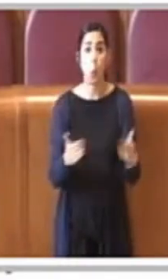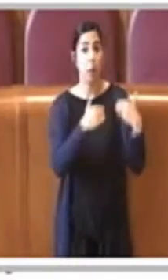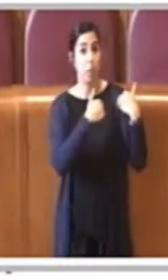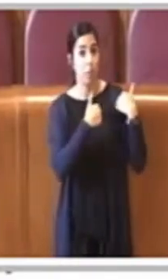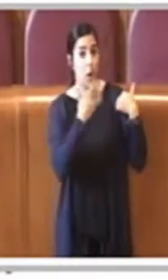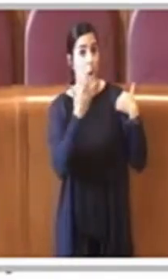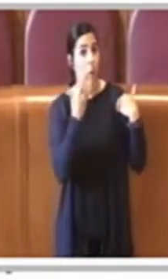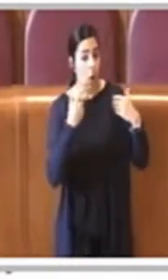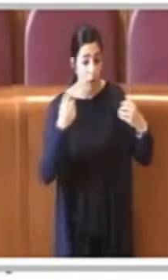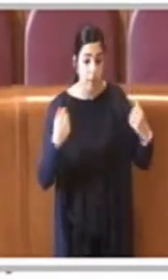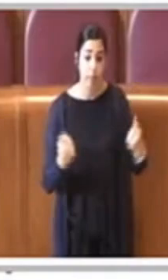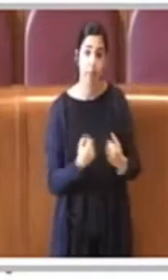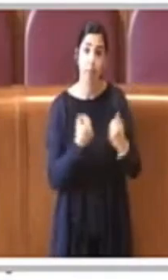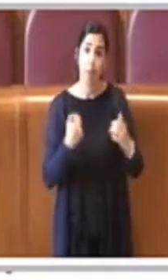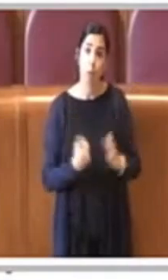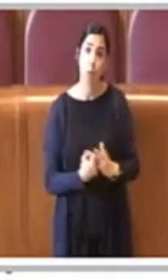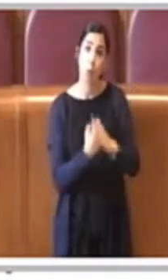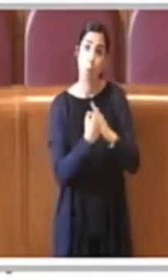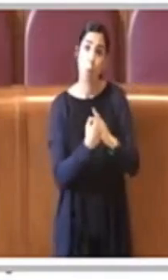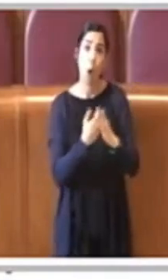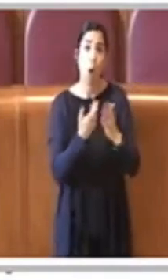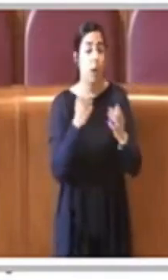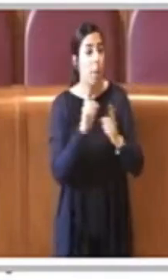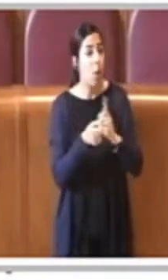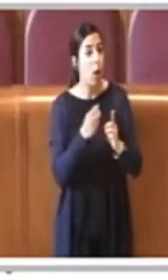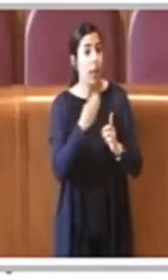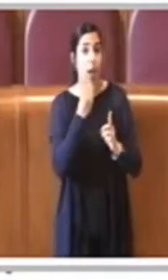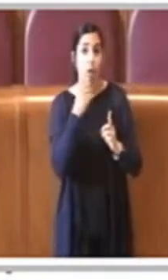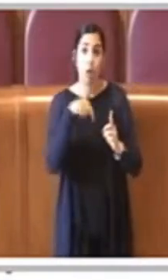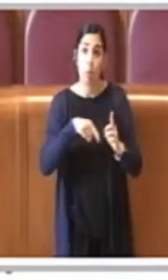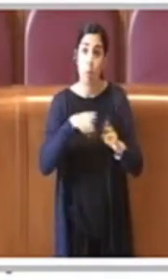dar vita e presentare e creare una politica del cibo a Roma.